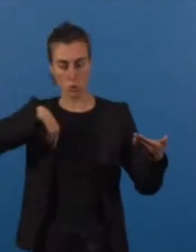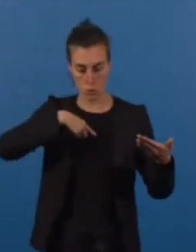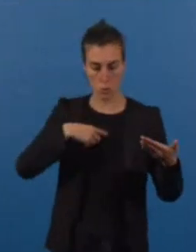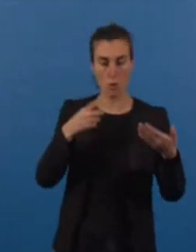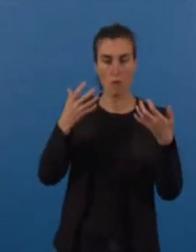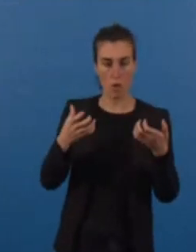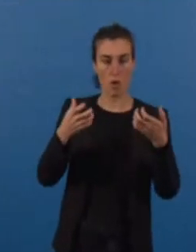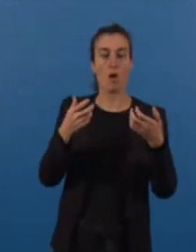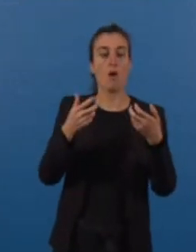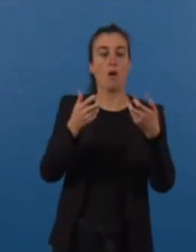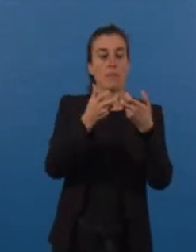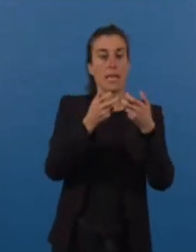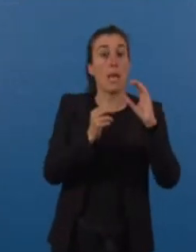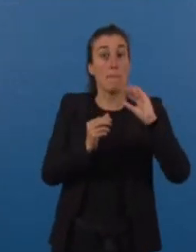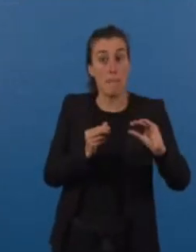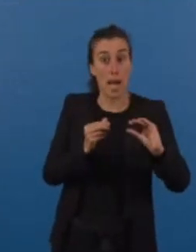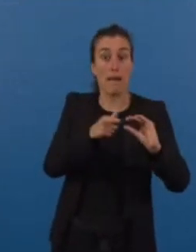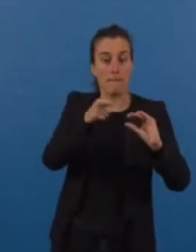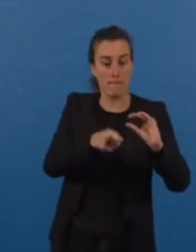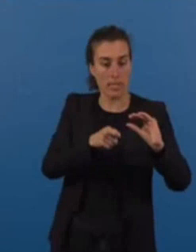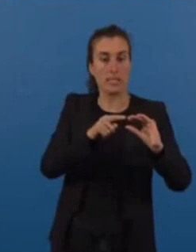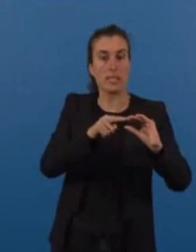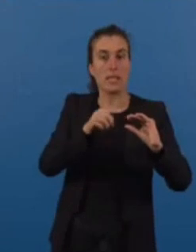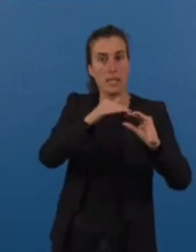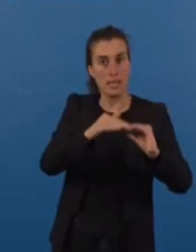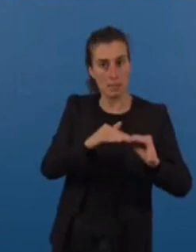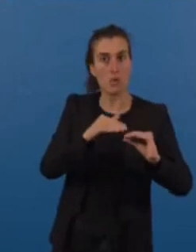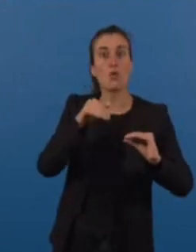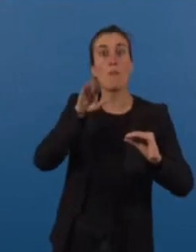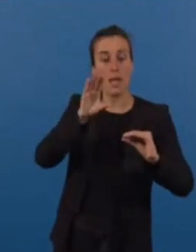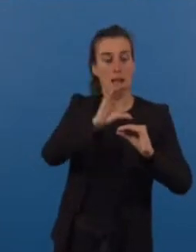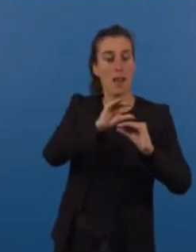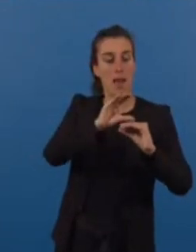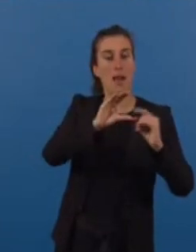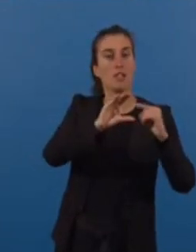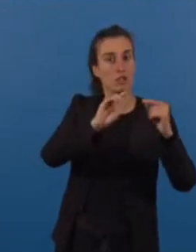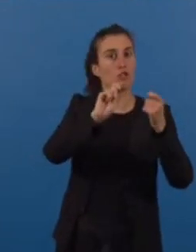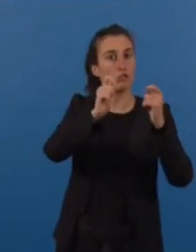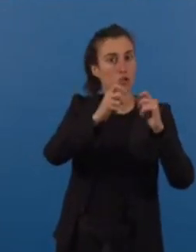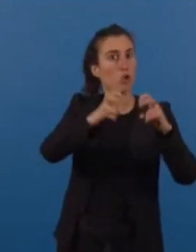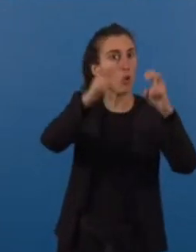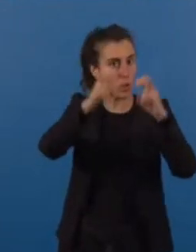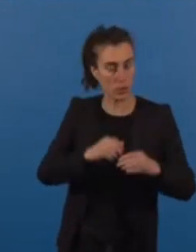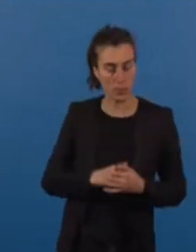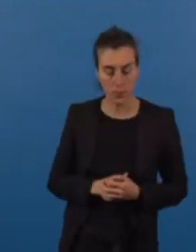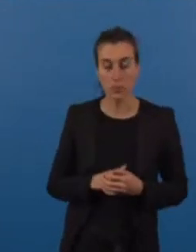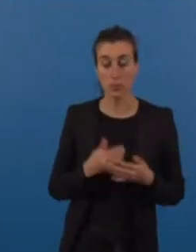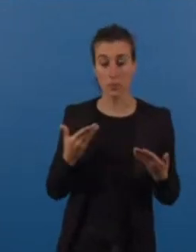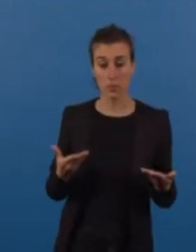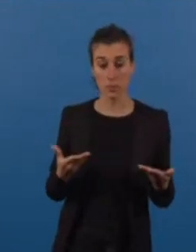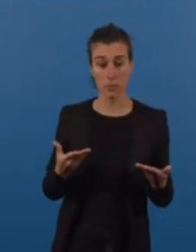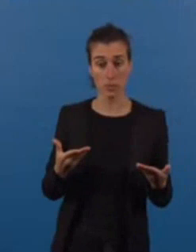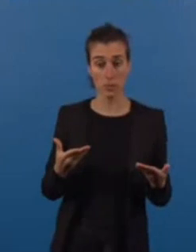la facture et d'augmenter celui de la part variable. Tout cela évidemment avec un taux d'inflation contenu que nous intégrons dans cette